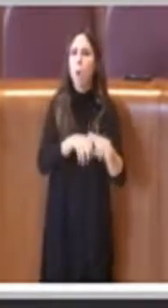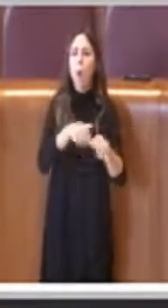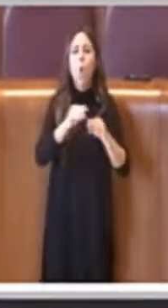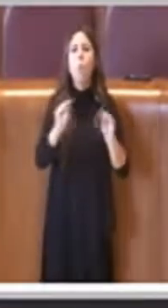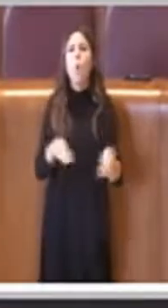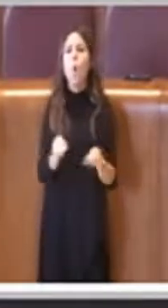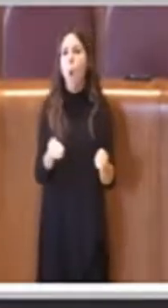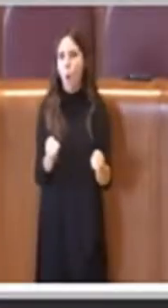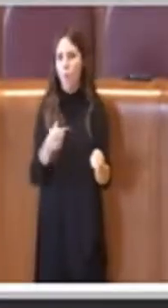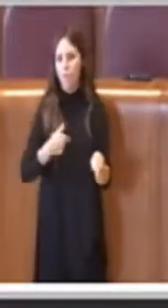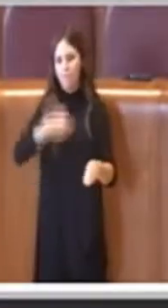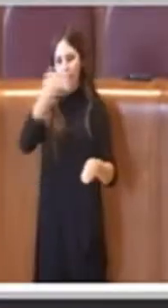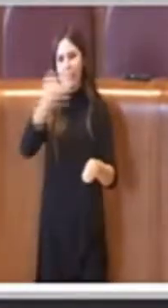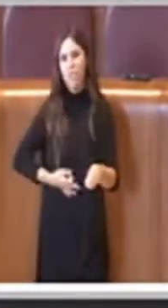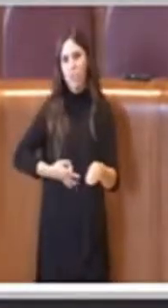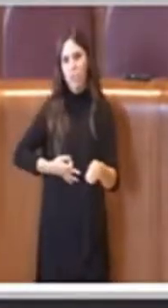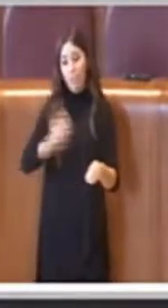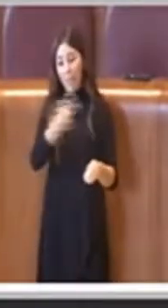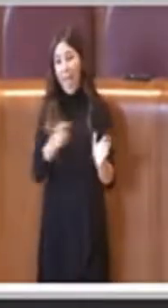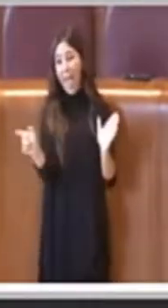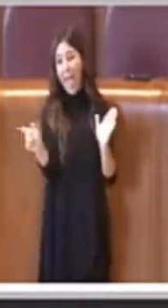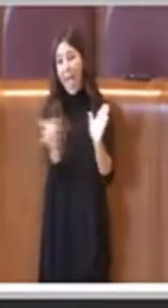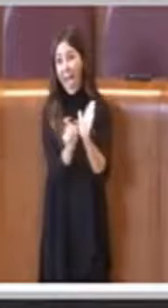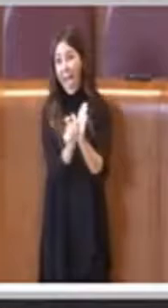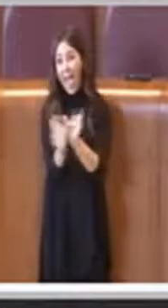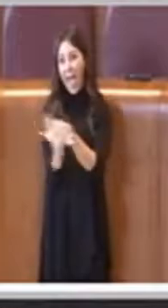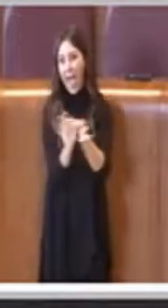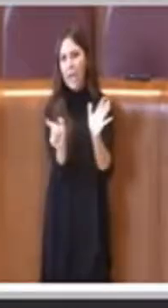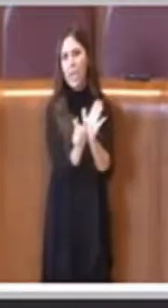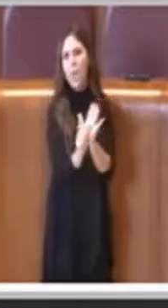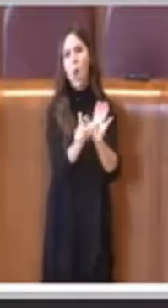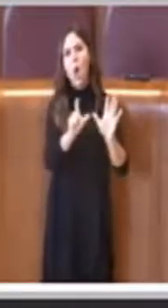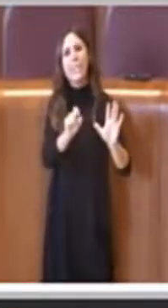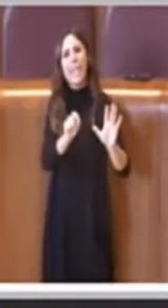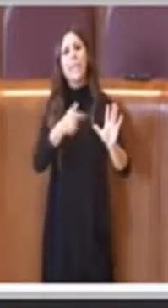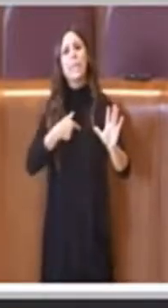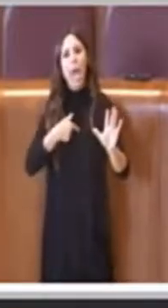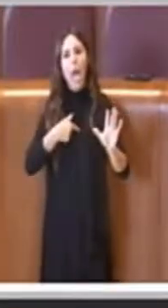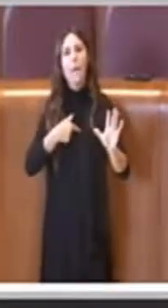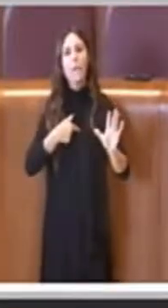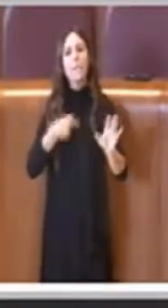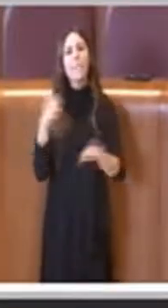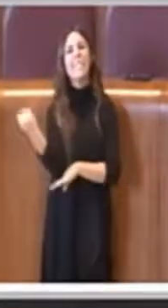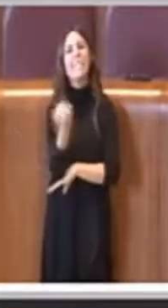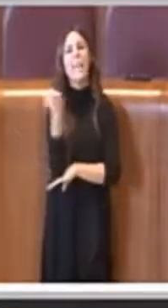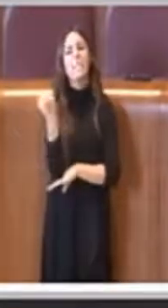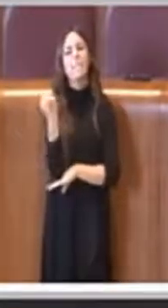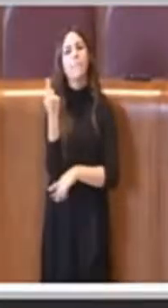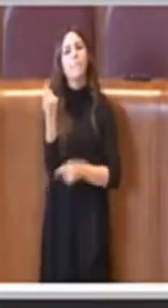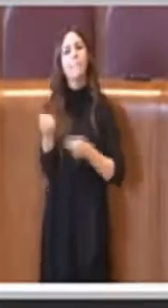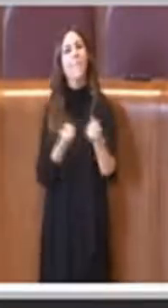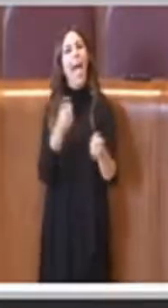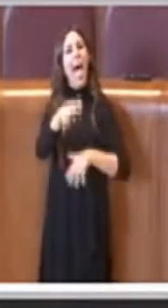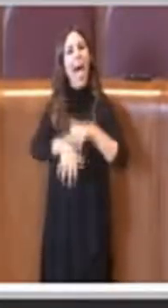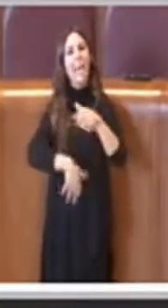questo servizio, questo è l'articolo 70, servizio di piazza con veicoli a attrazione animale o con slitte,